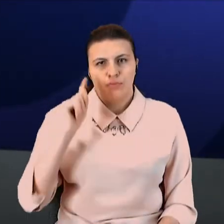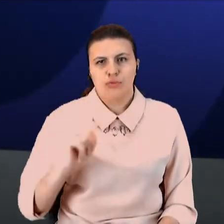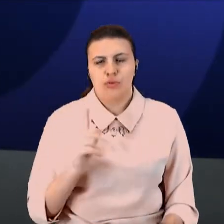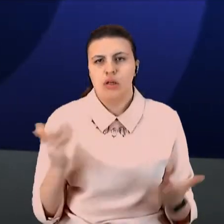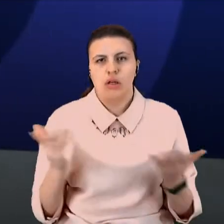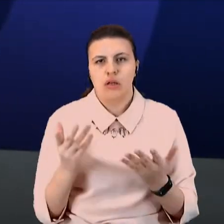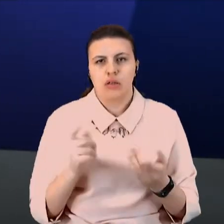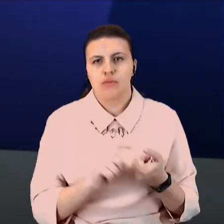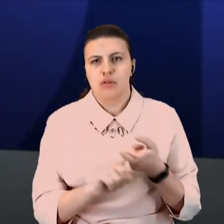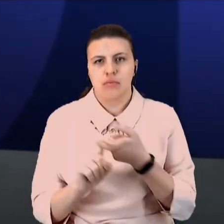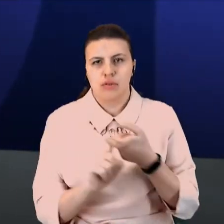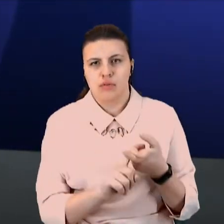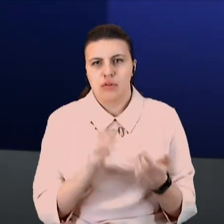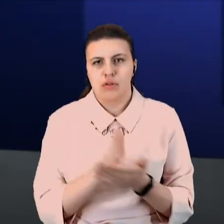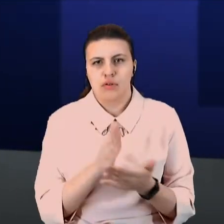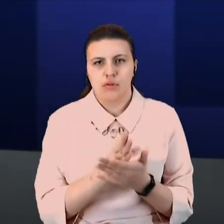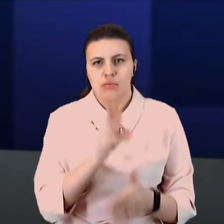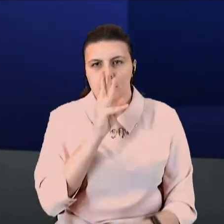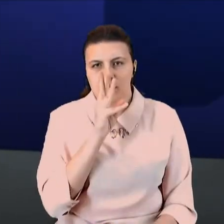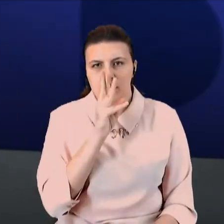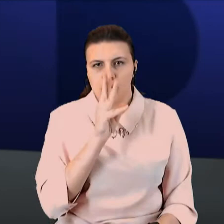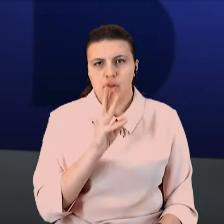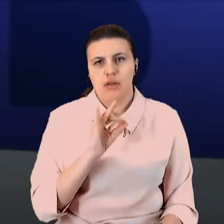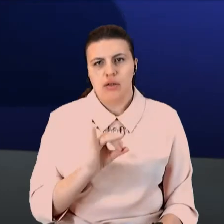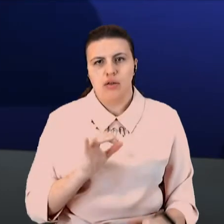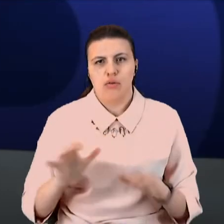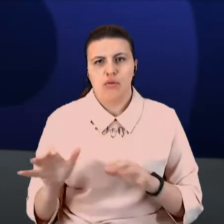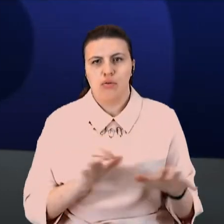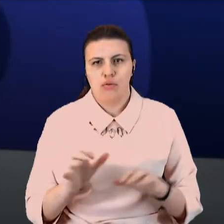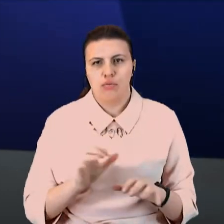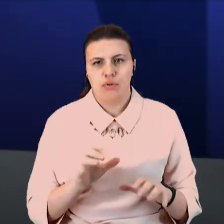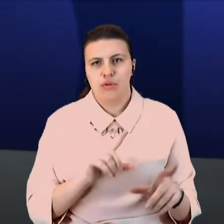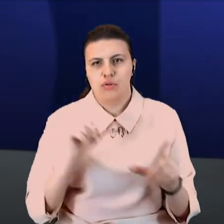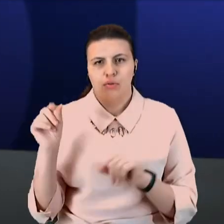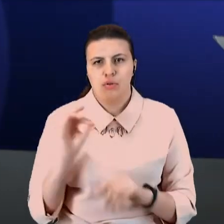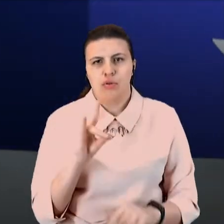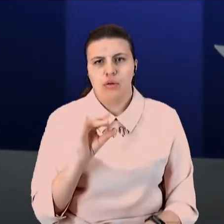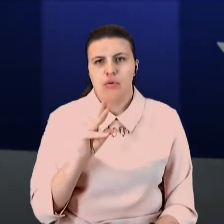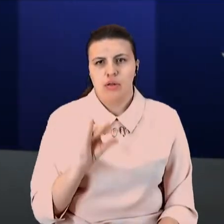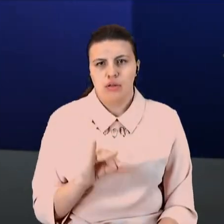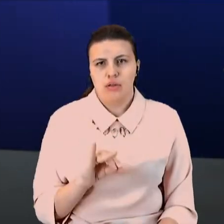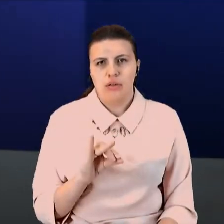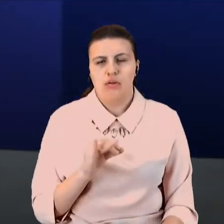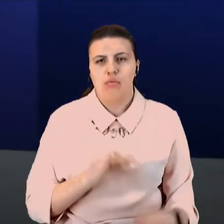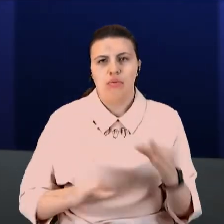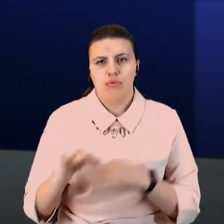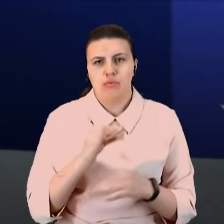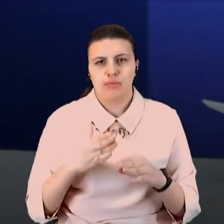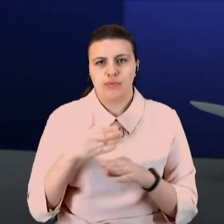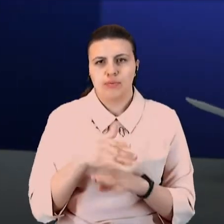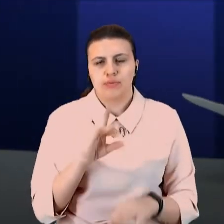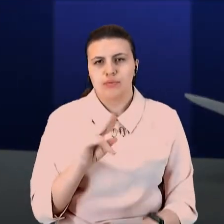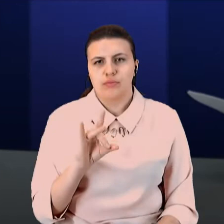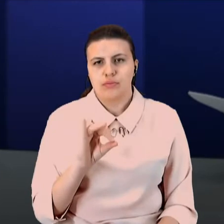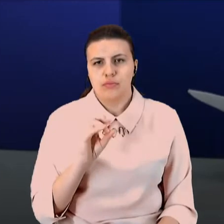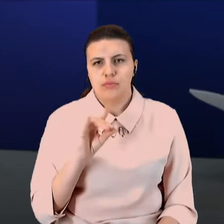існує між низькою зарплатою і корупцією у вигляді контрабанди. Цей обговоримо з нашим наступним гостем Ярославом Жліло, заступником